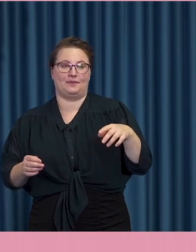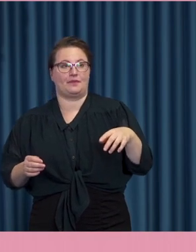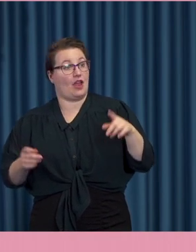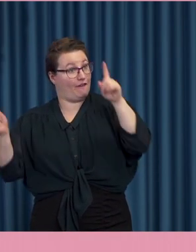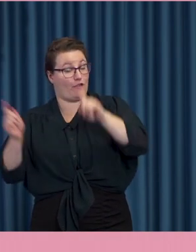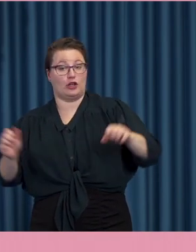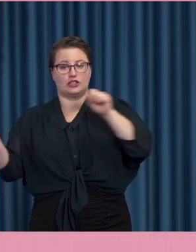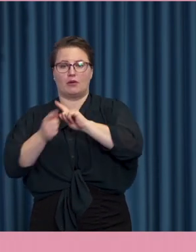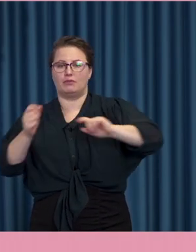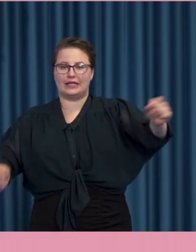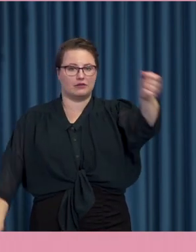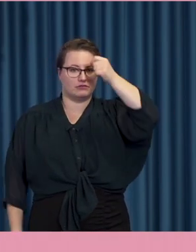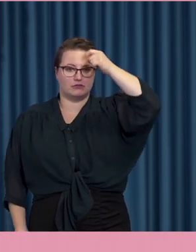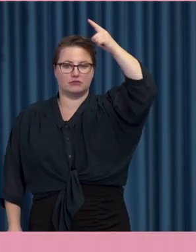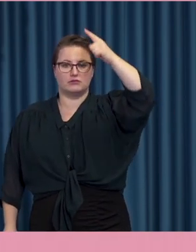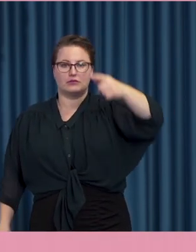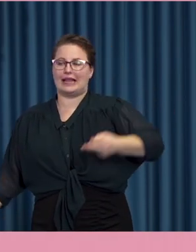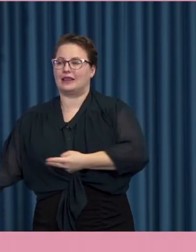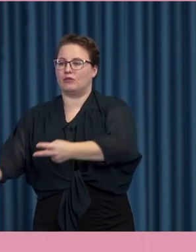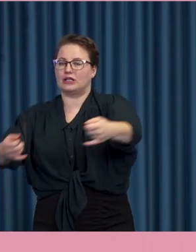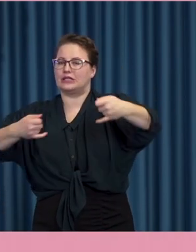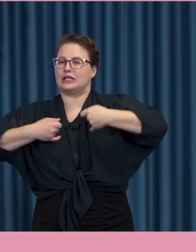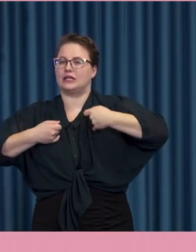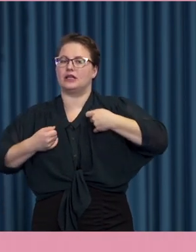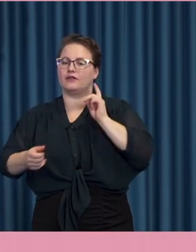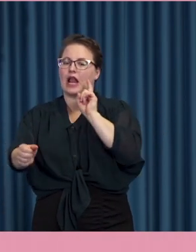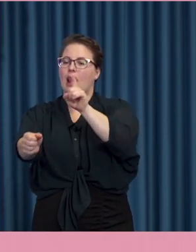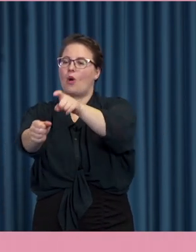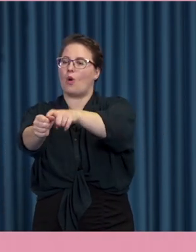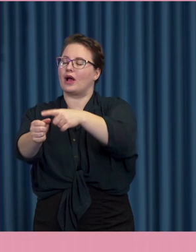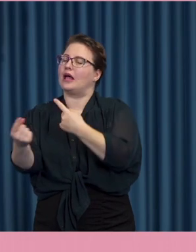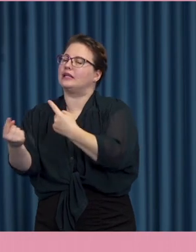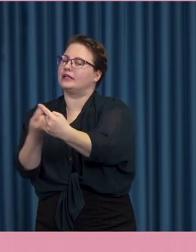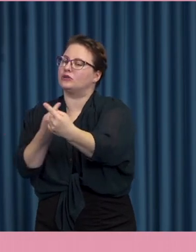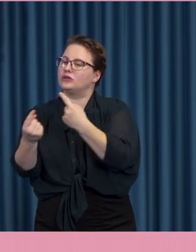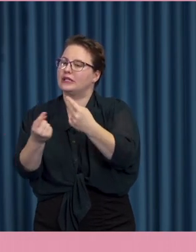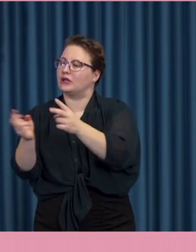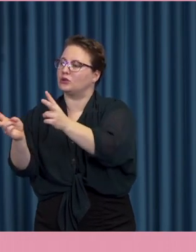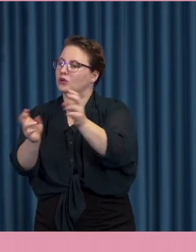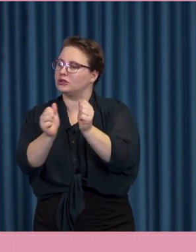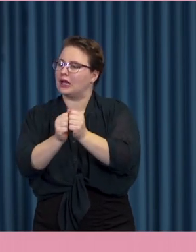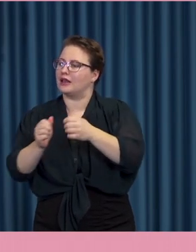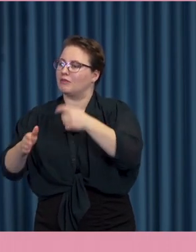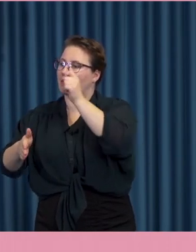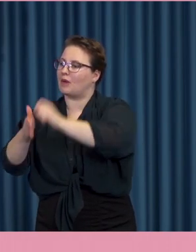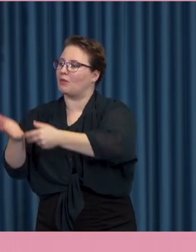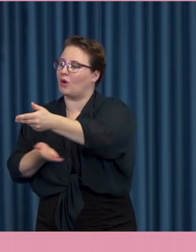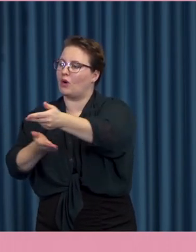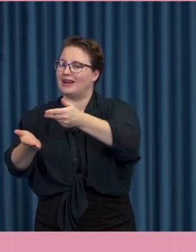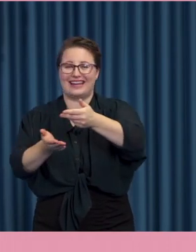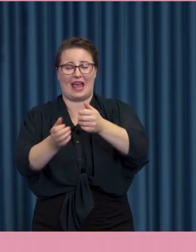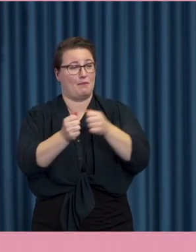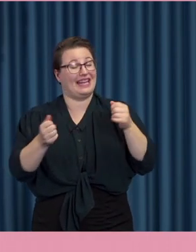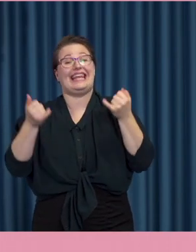varje dag loggade på och liksom diskuterade på ett sofistikerat sätt med sina medmänniskor. Så blev det ju inte. Men nu är det ju istället, den